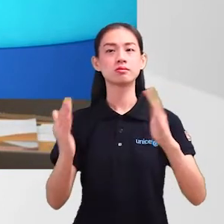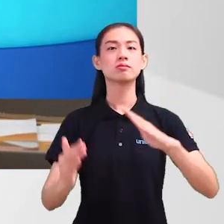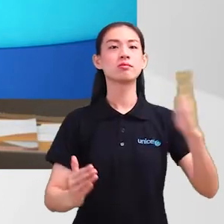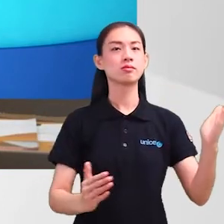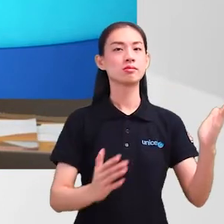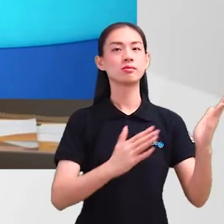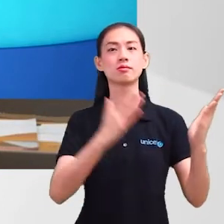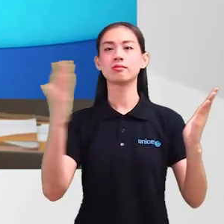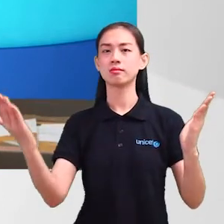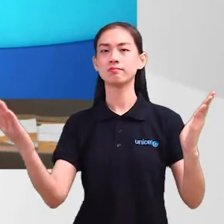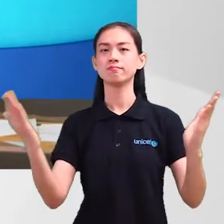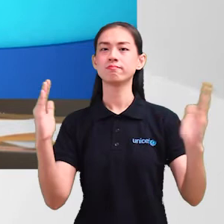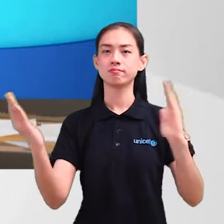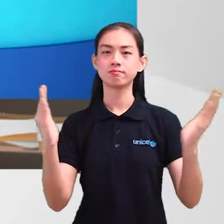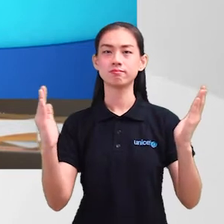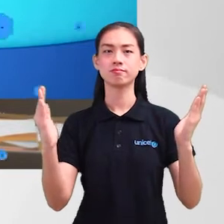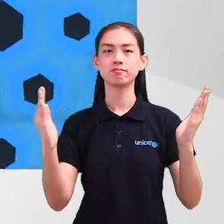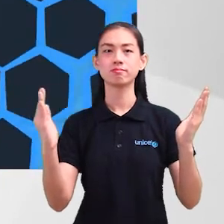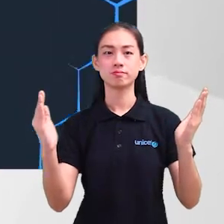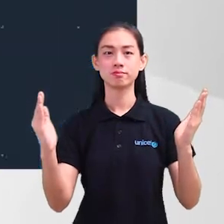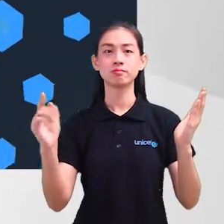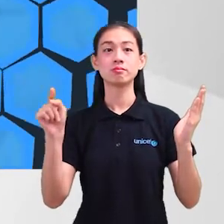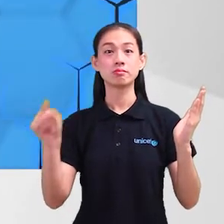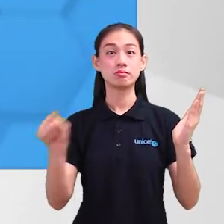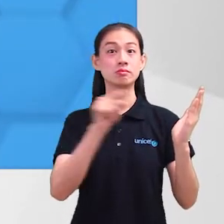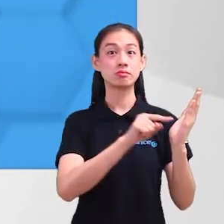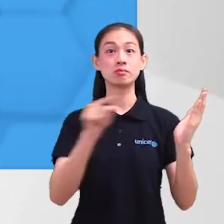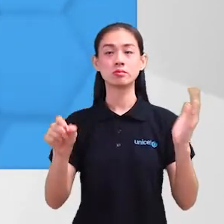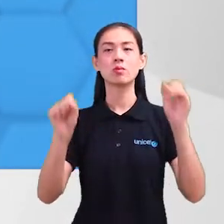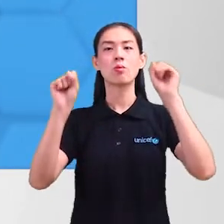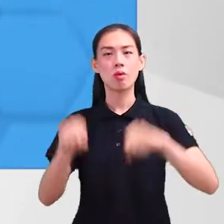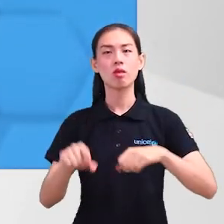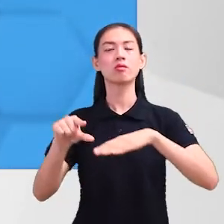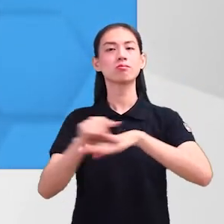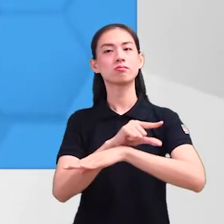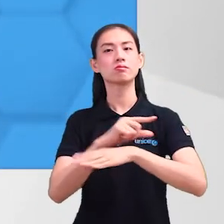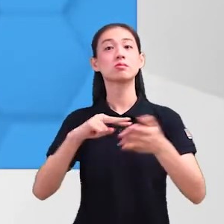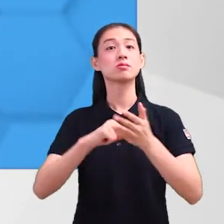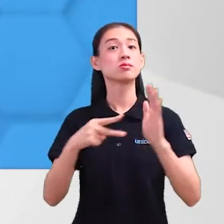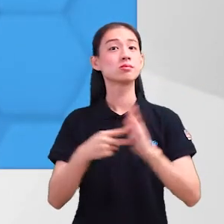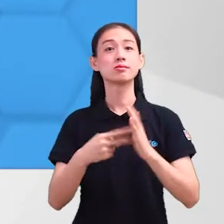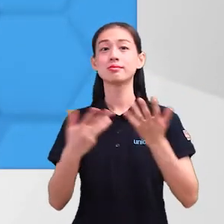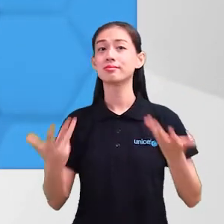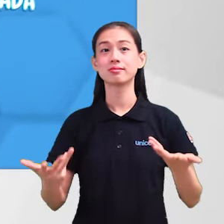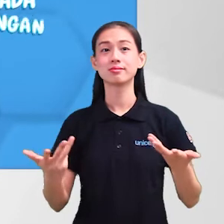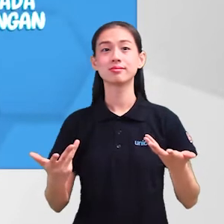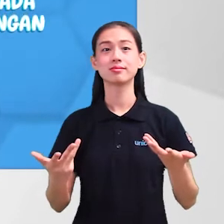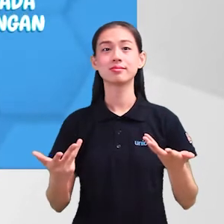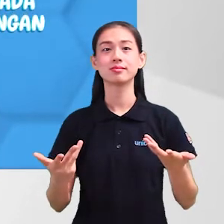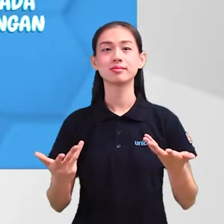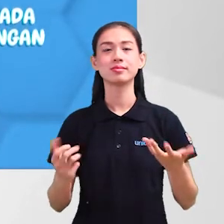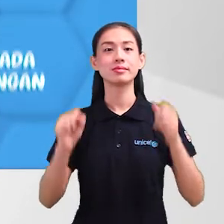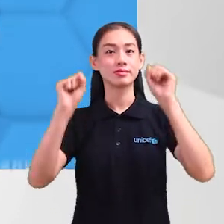membandingkan nilai di kiri dengan nilai di sebelah kanan Ini adalah semua operator perbandingan yang boleh digunakan dan maksudnya